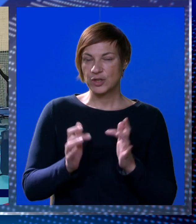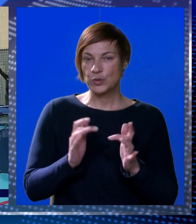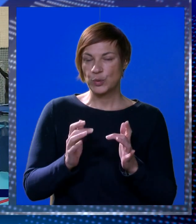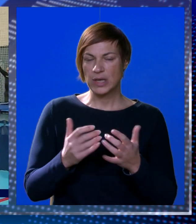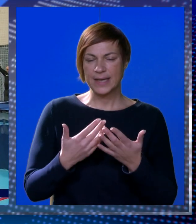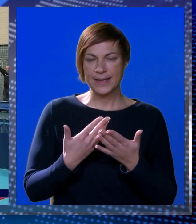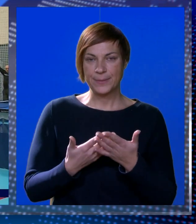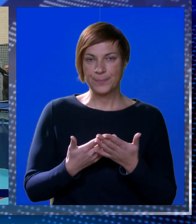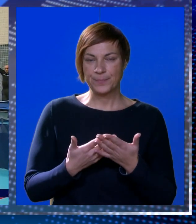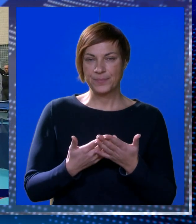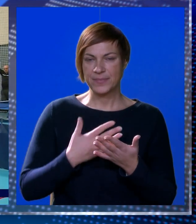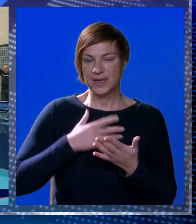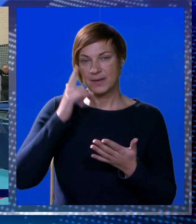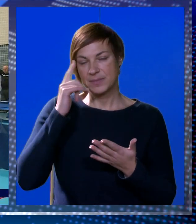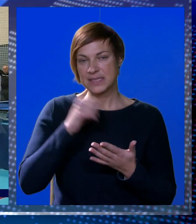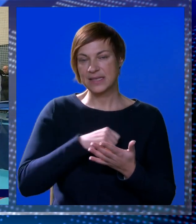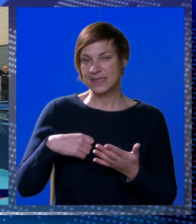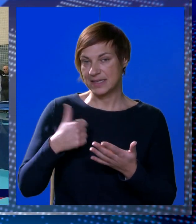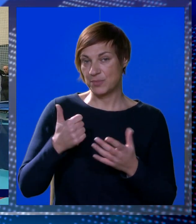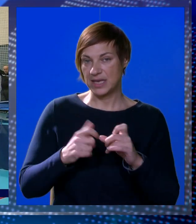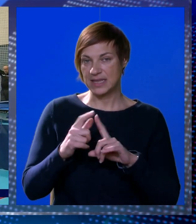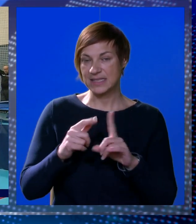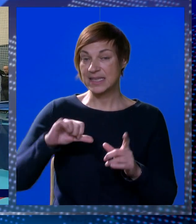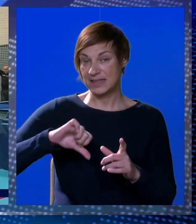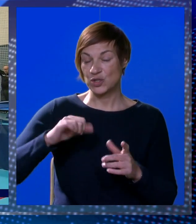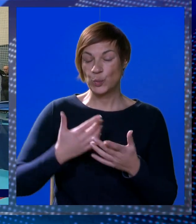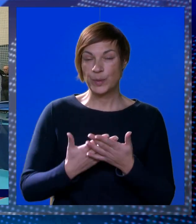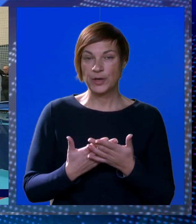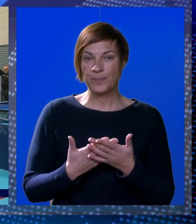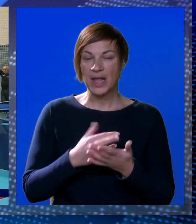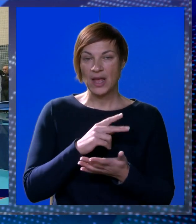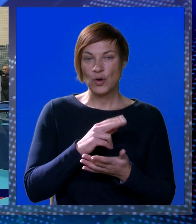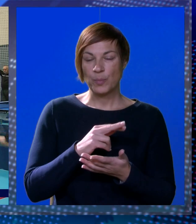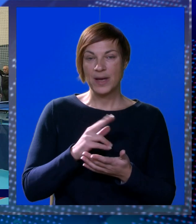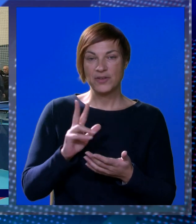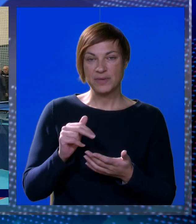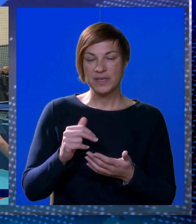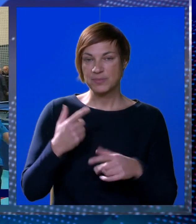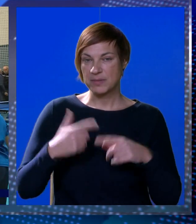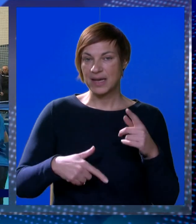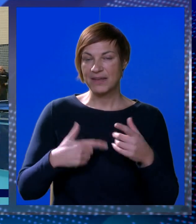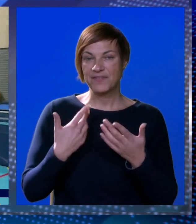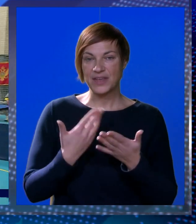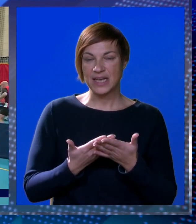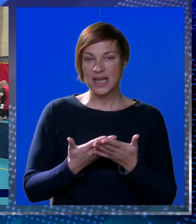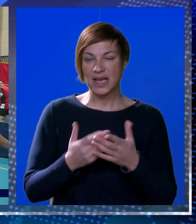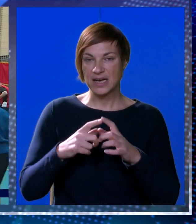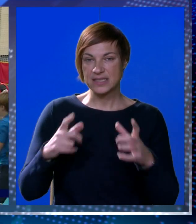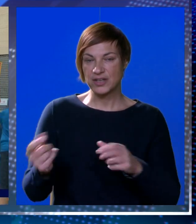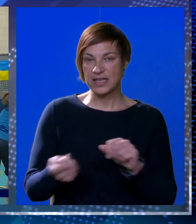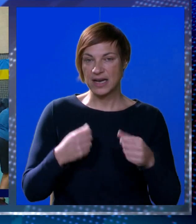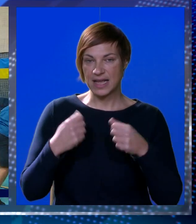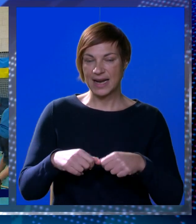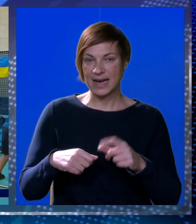turnir na način da je, ja mislim, izgubio samo jedan set. U parovima smo imali finale praktički